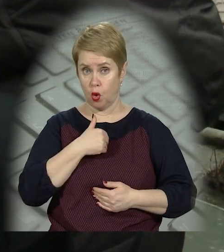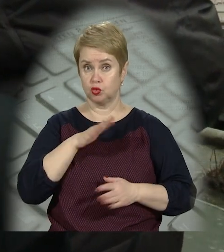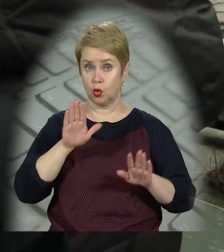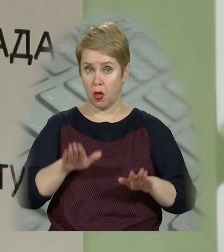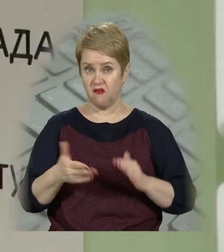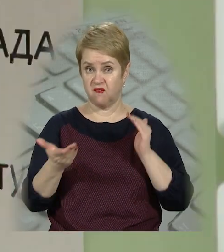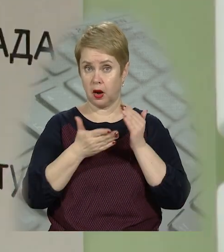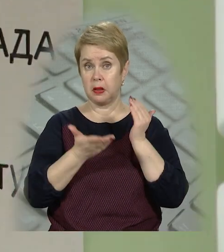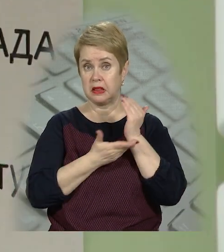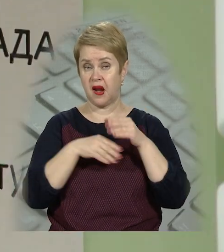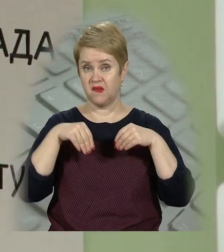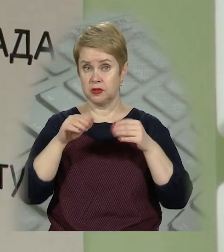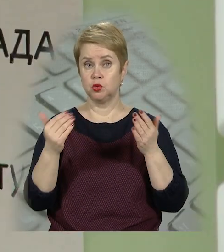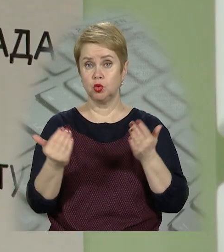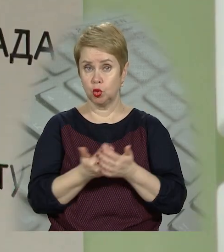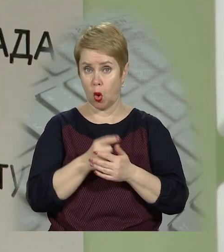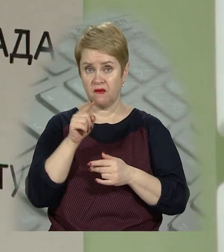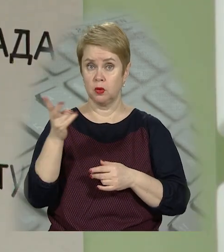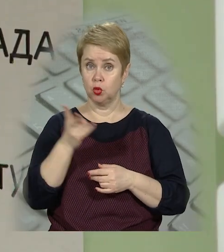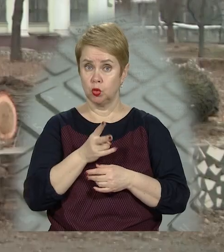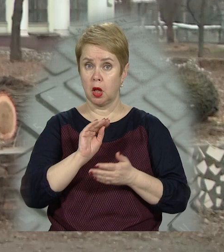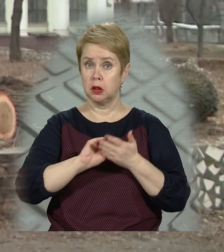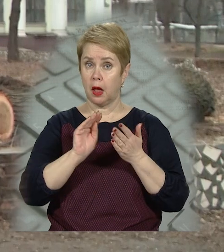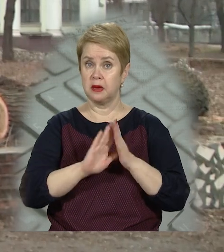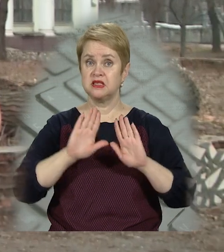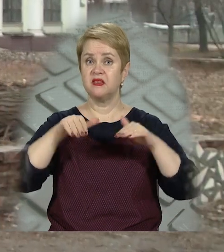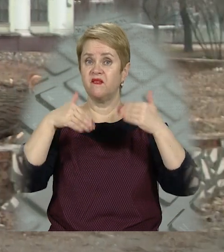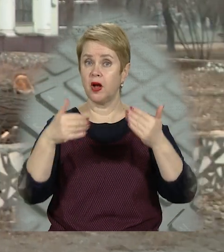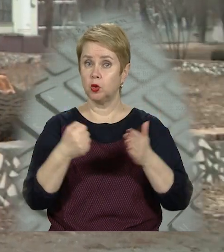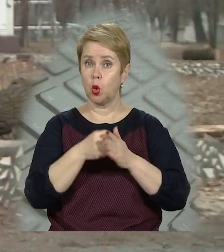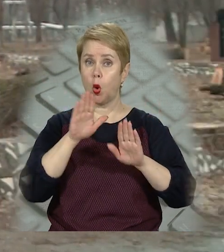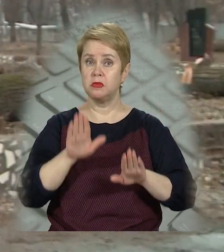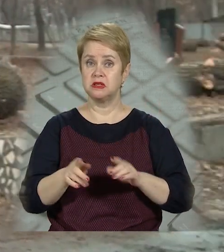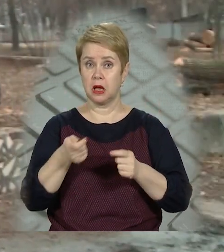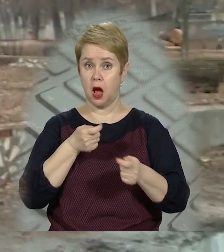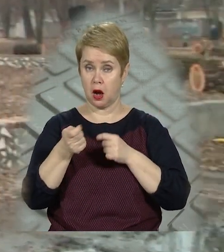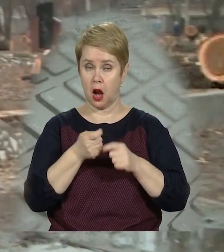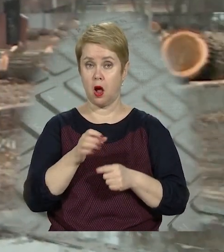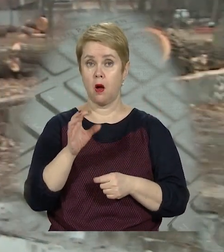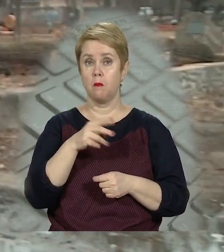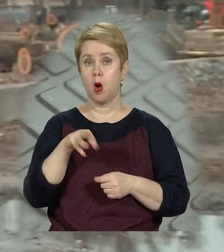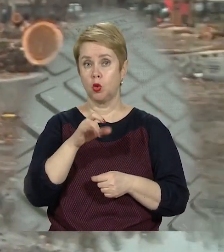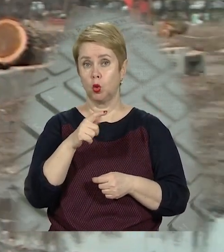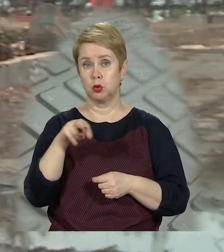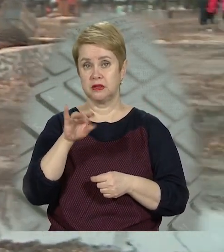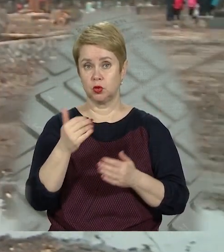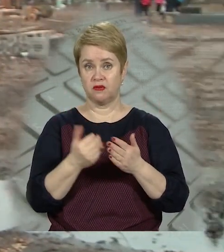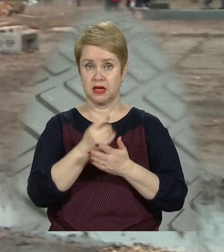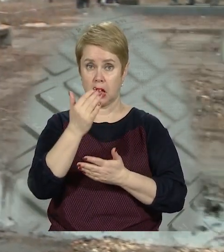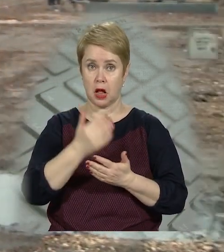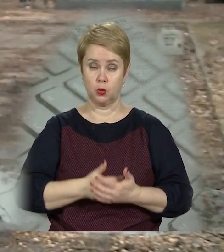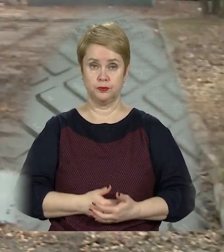сквері на місці виробаних дерев висадили нові, їм необхідно написати звернення до міськради. Марко Ручко, Олег Одринський, новини 11